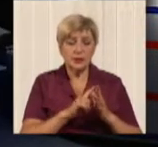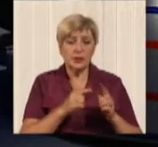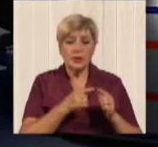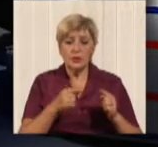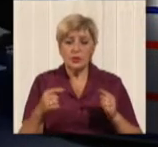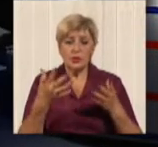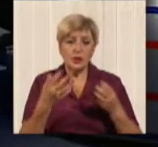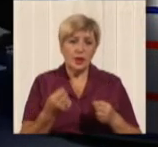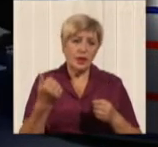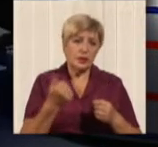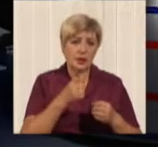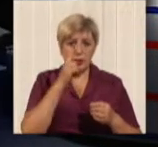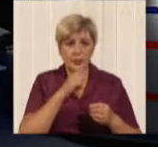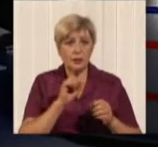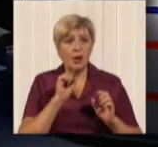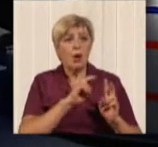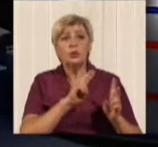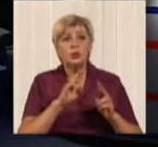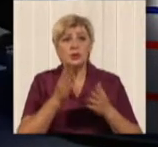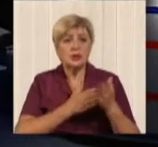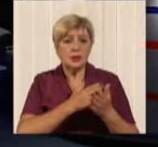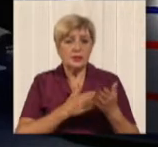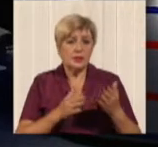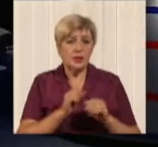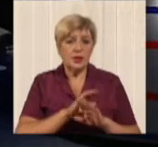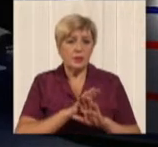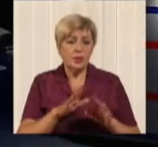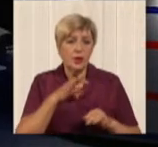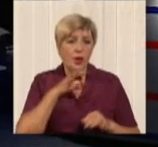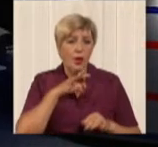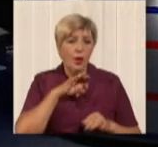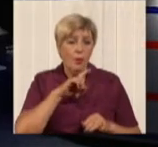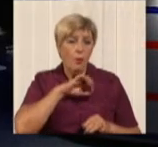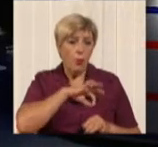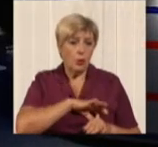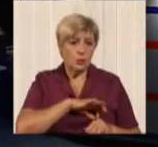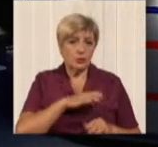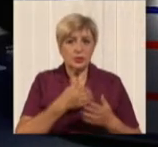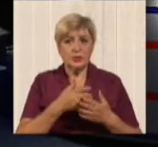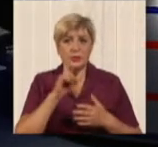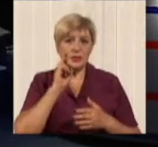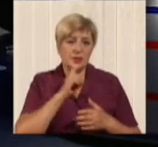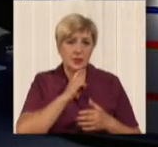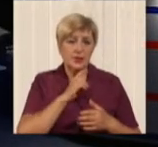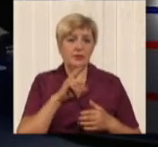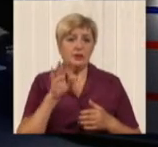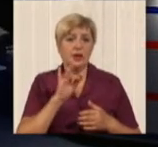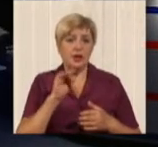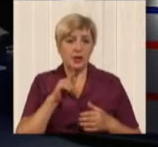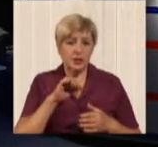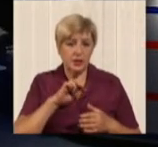выбирає. Возможно, хтось в принципі не пользується электротранспортом. Например, жителі жилмасива Северний і Грень, там нет в принципі